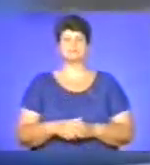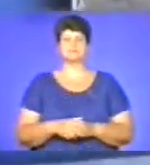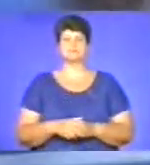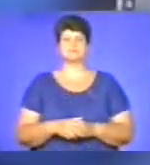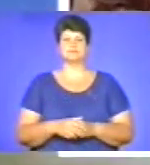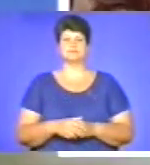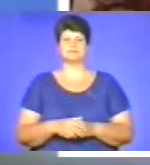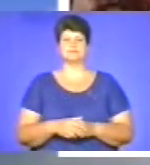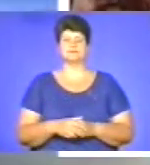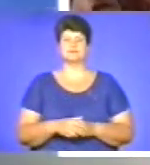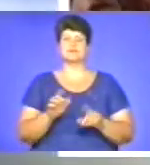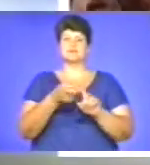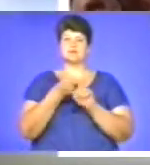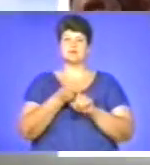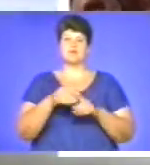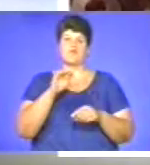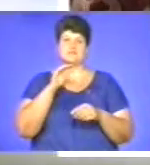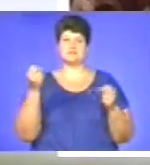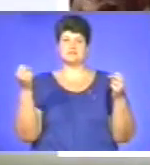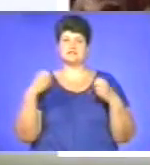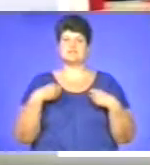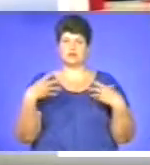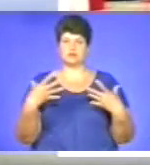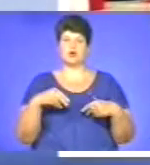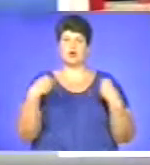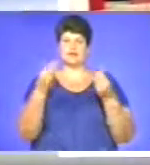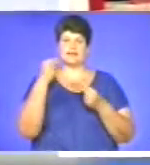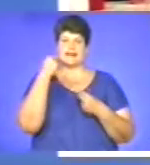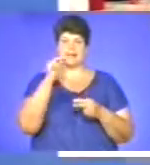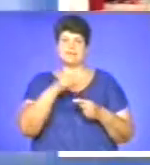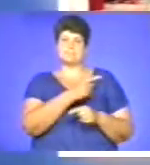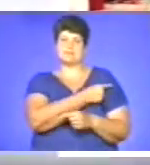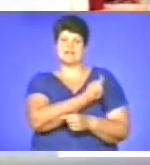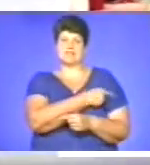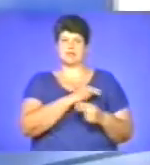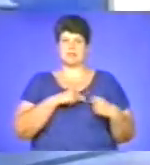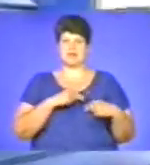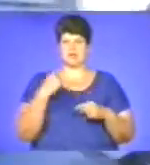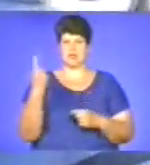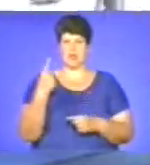З нагоди професійного свята нагородили кращих медичних працівників області.